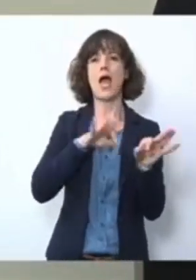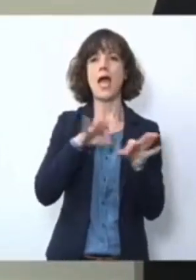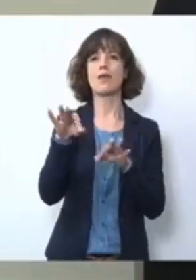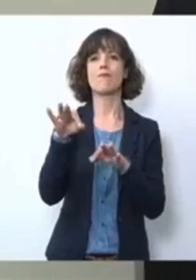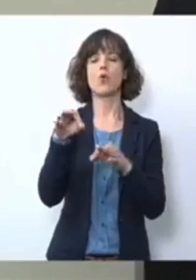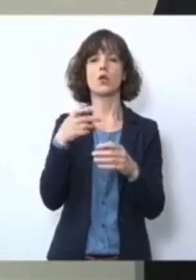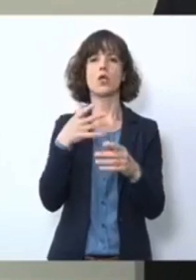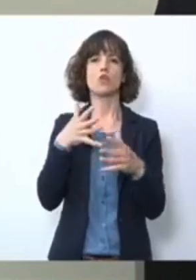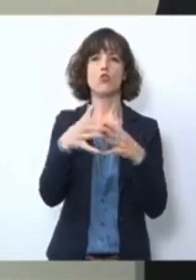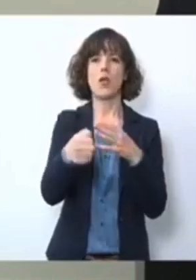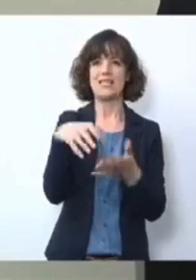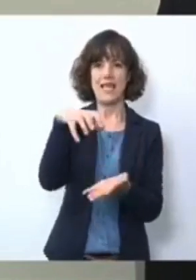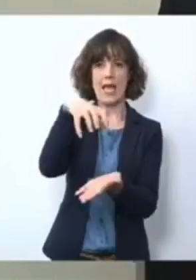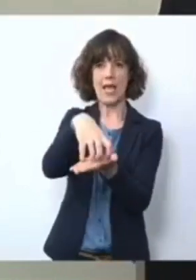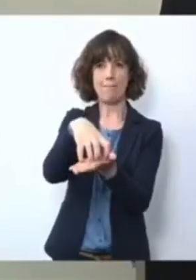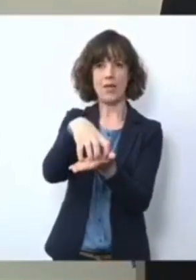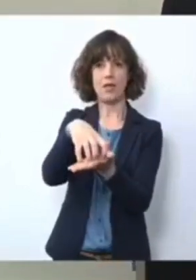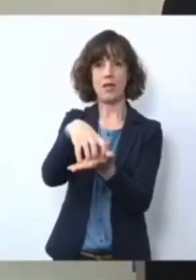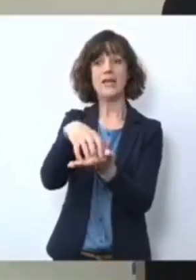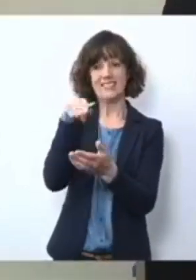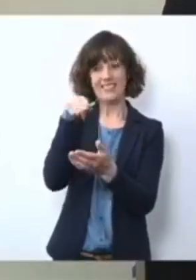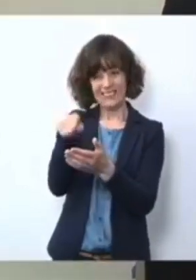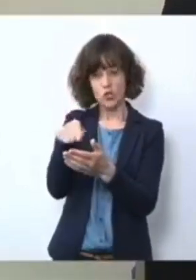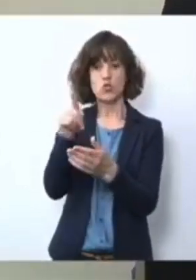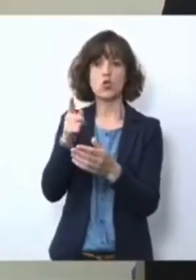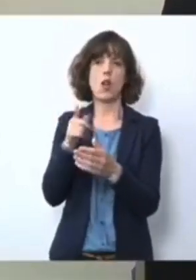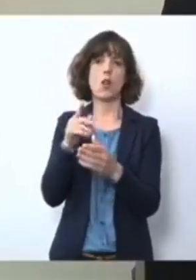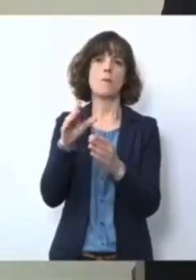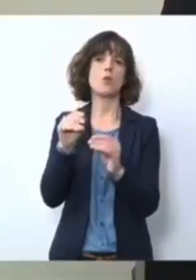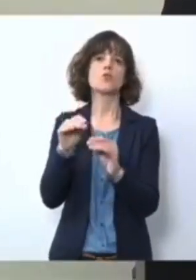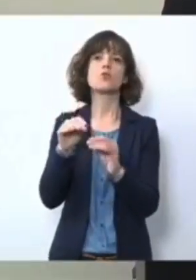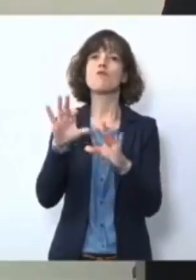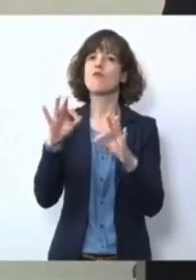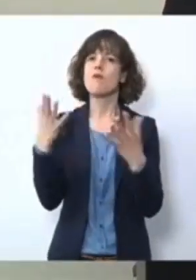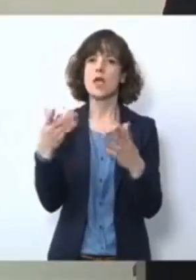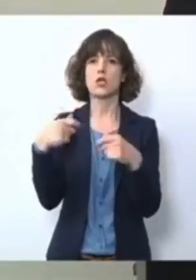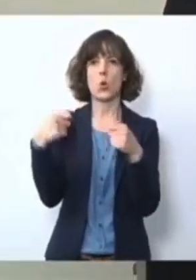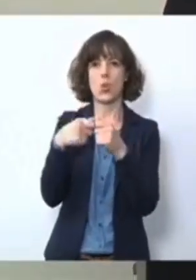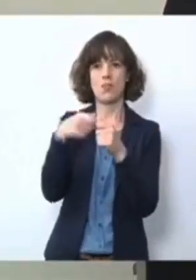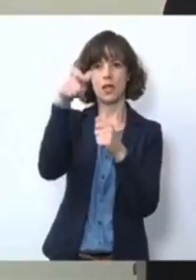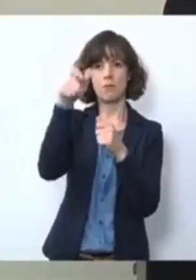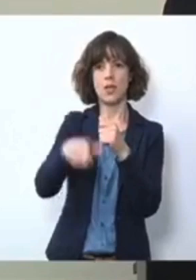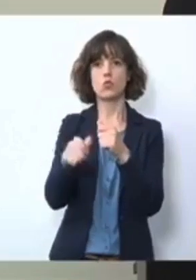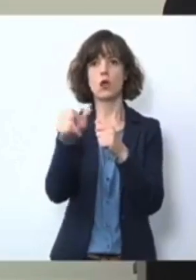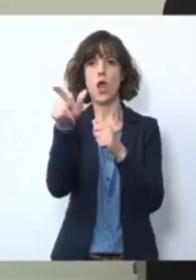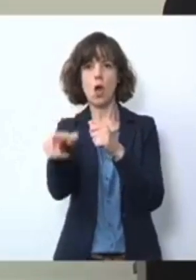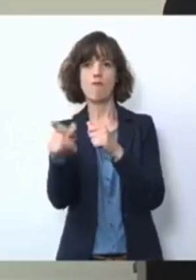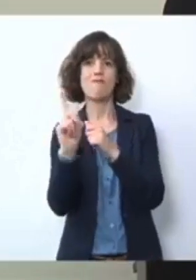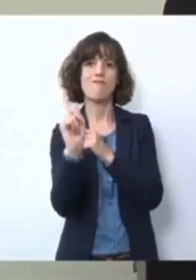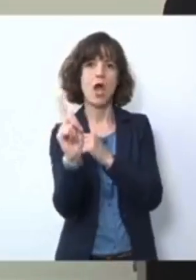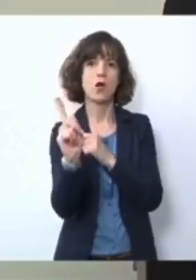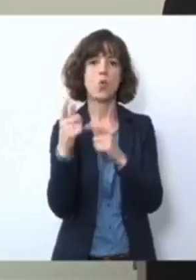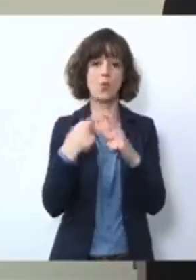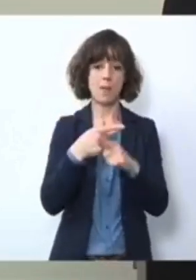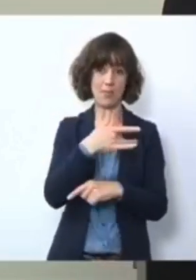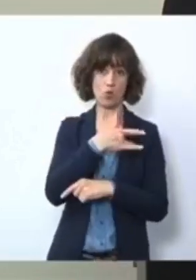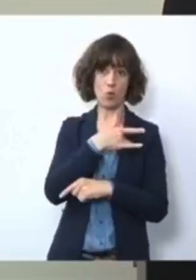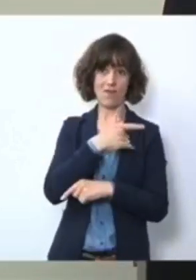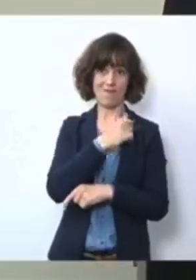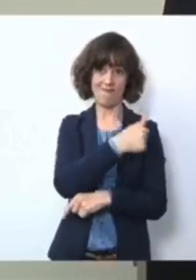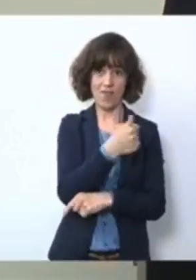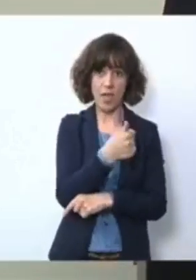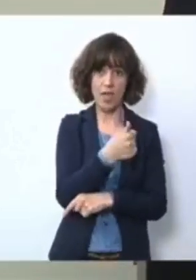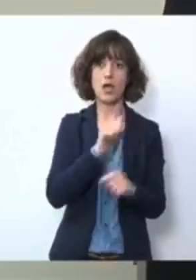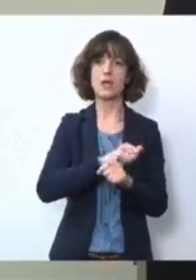Kontaktpersonen frühzeitig zu warnen und damit den Betroffenen auch ja schnell die Gelegenheit geben, sich bei den